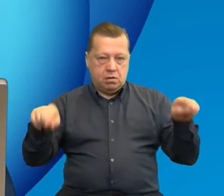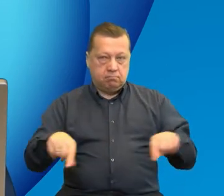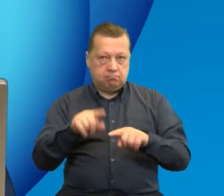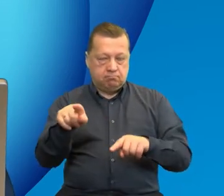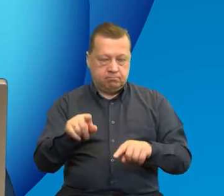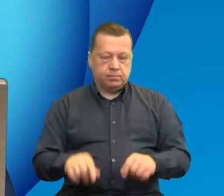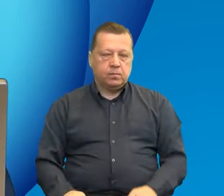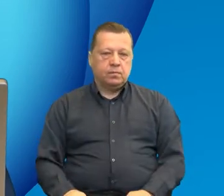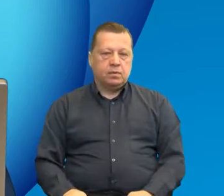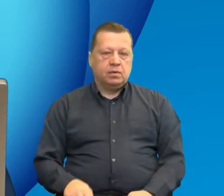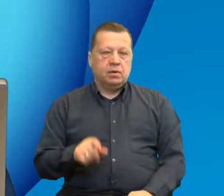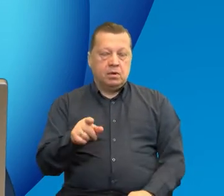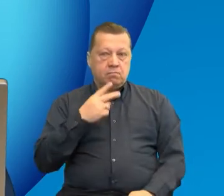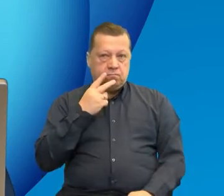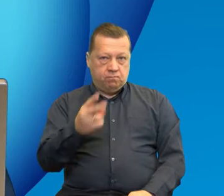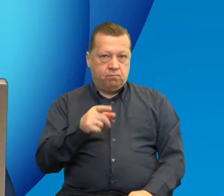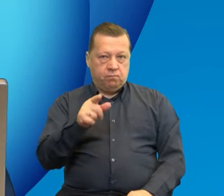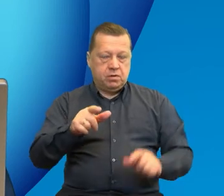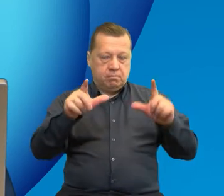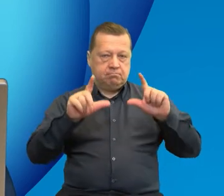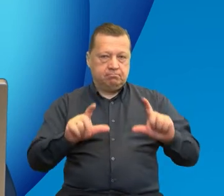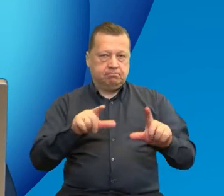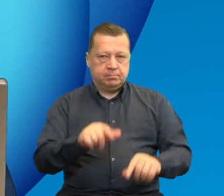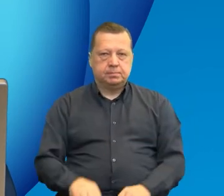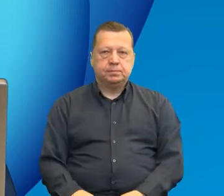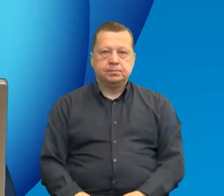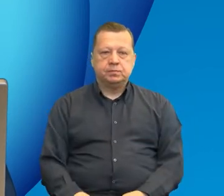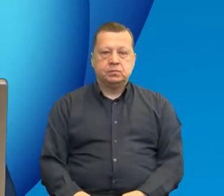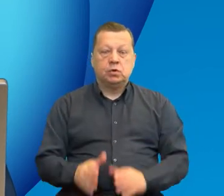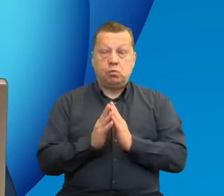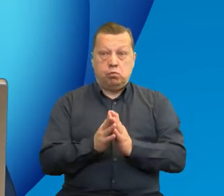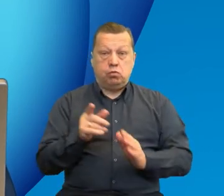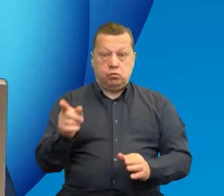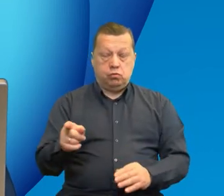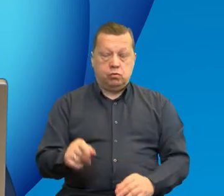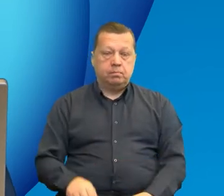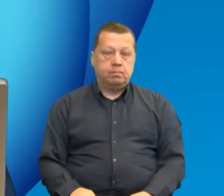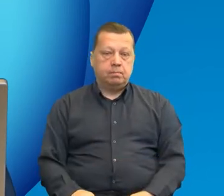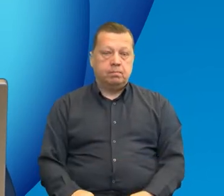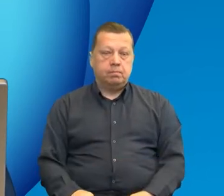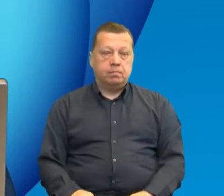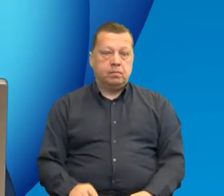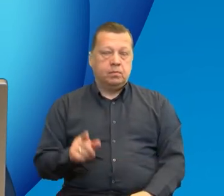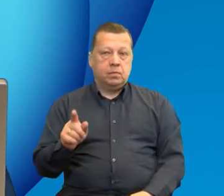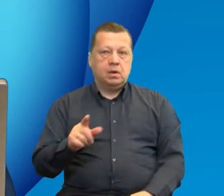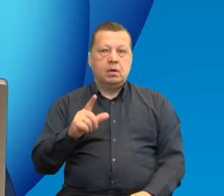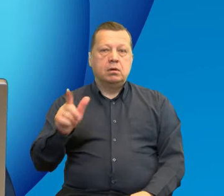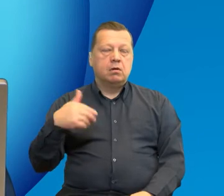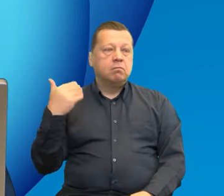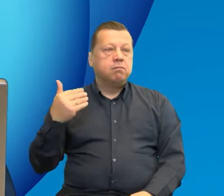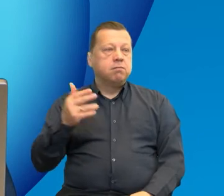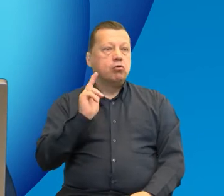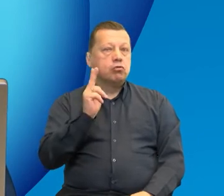formularzu umieszczonym pod transmisją naszego wydarzenia. Prosimy o zaznaczenie prelegenta,